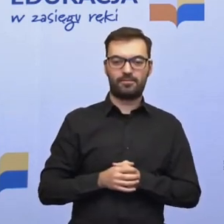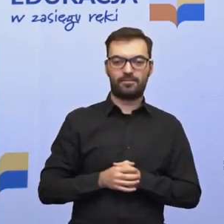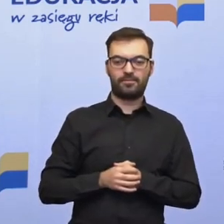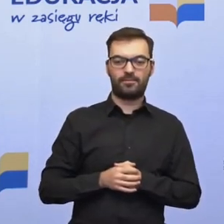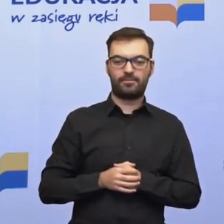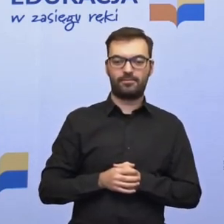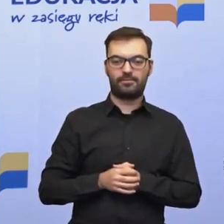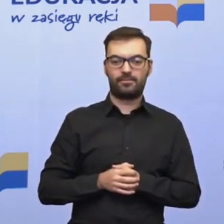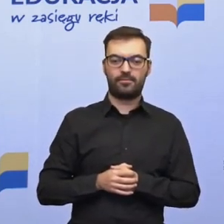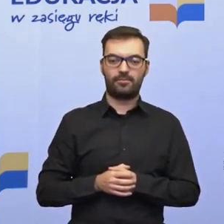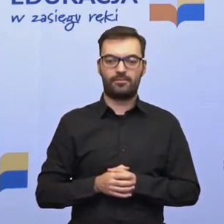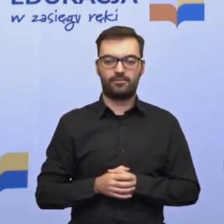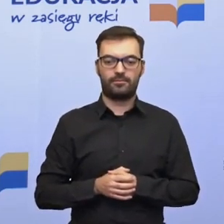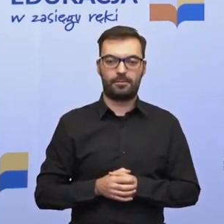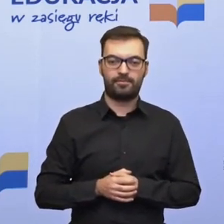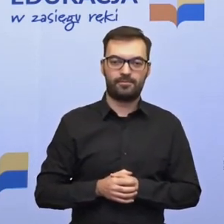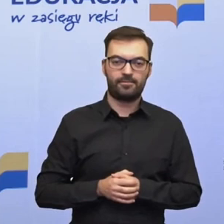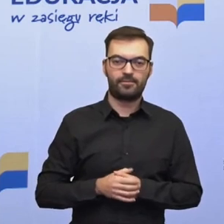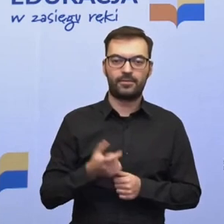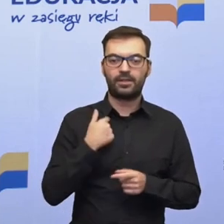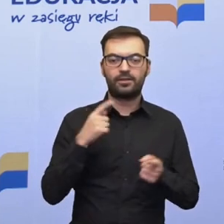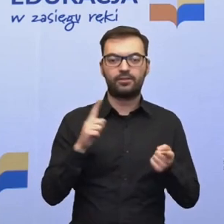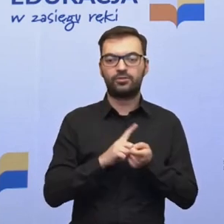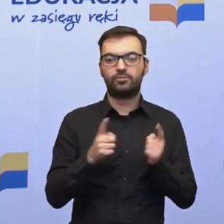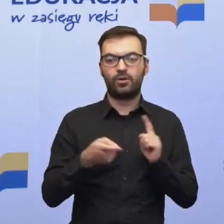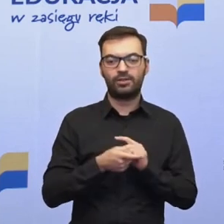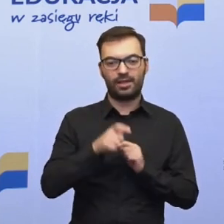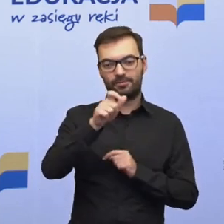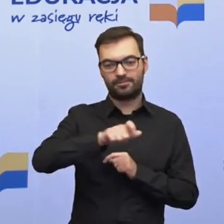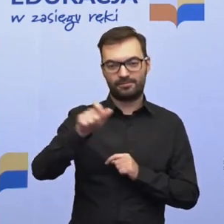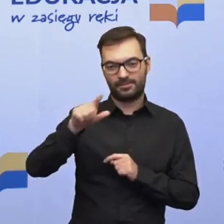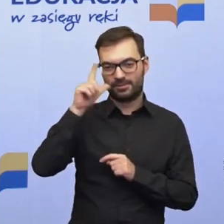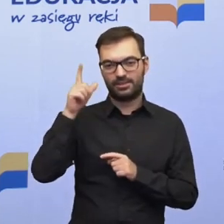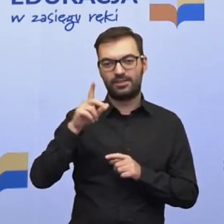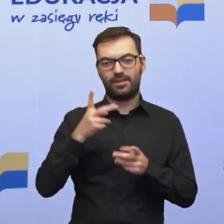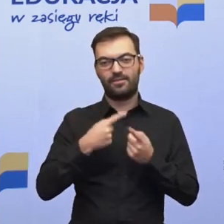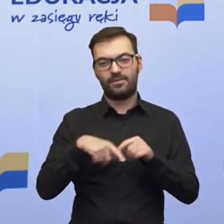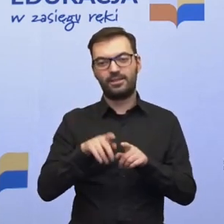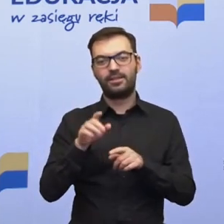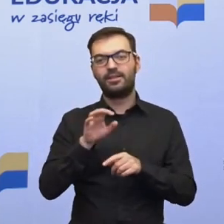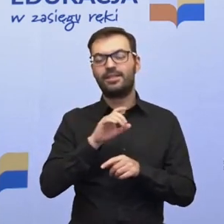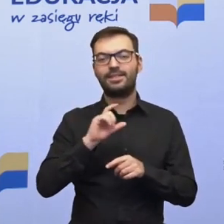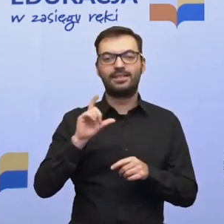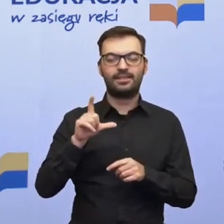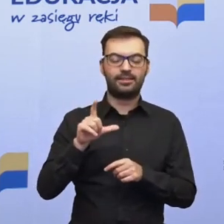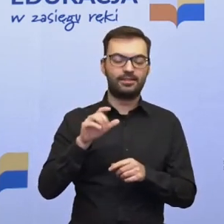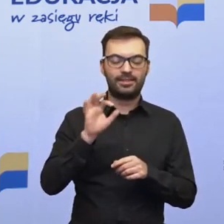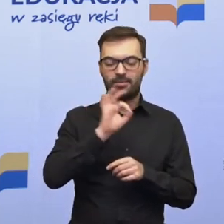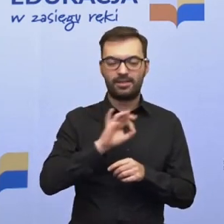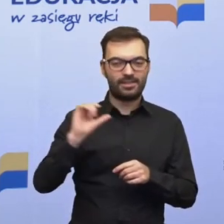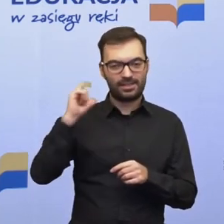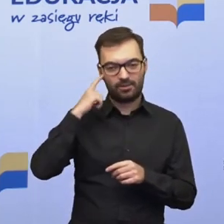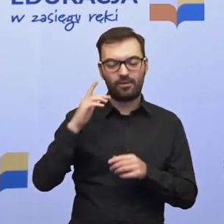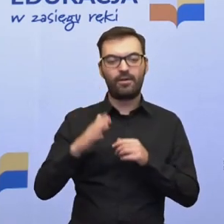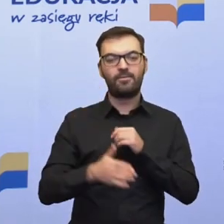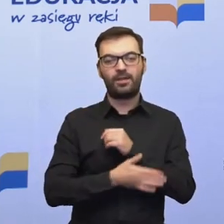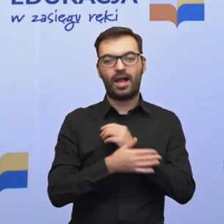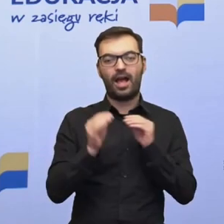Ale jak spotkałam osoby, które realizują projekt specjalistyczny Centra Wspierania Edukacji Włączającej,